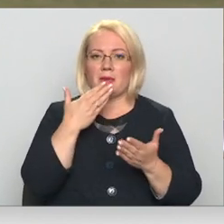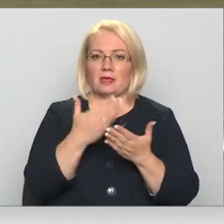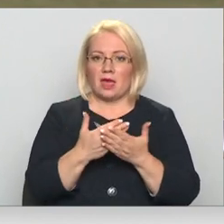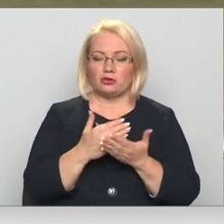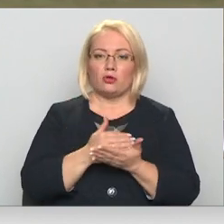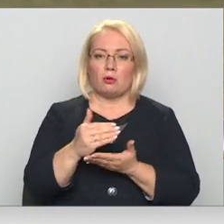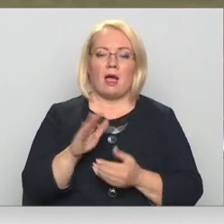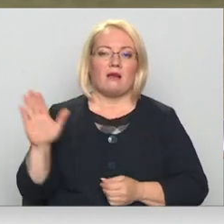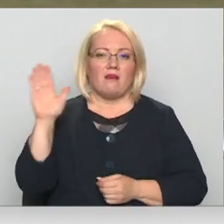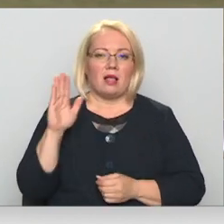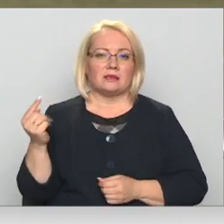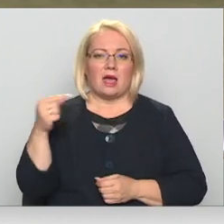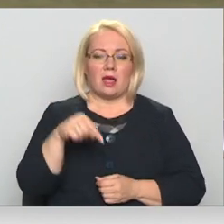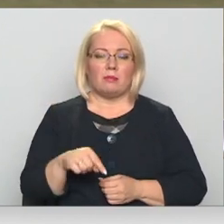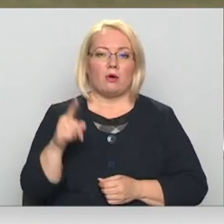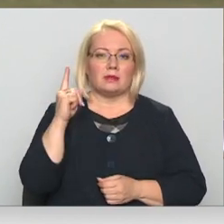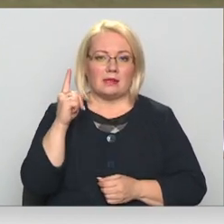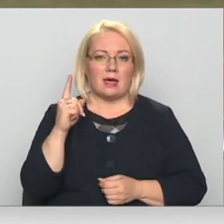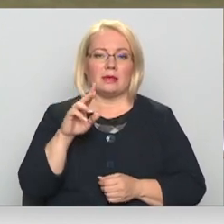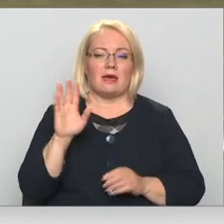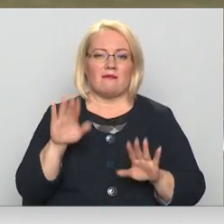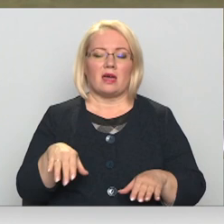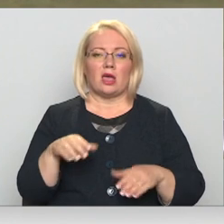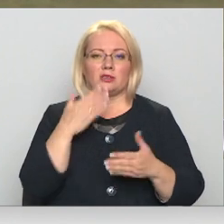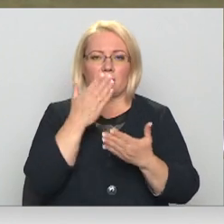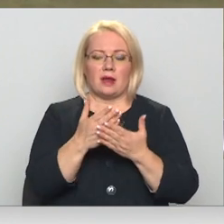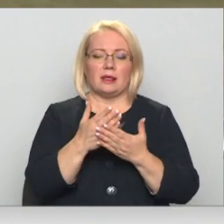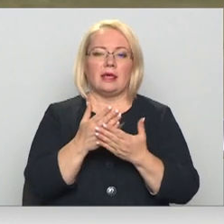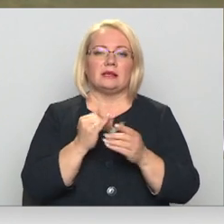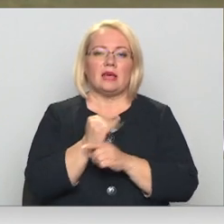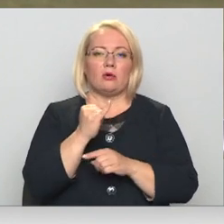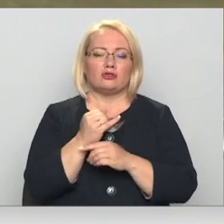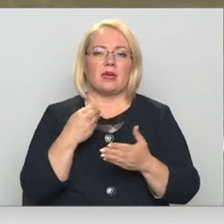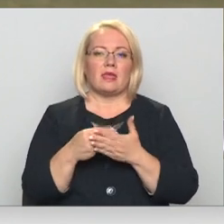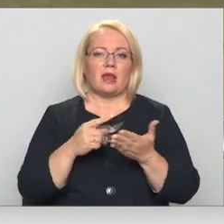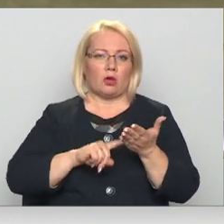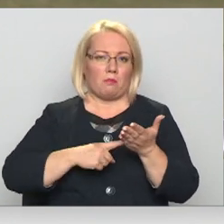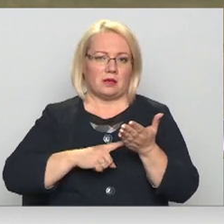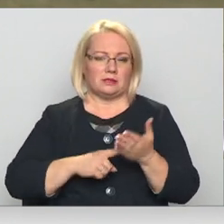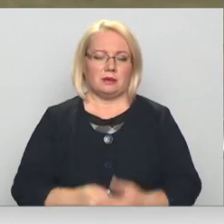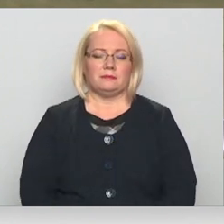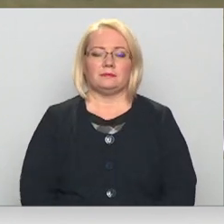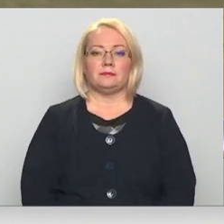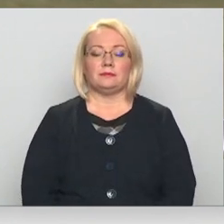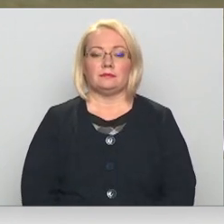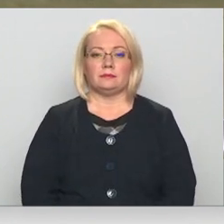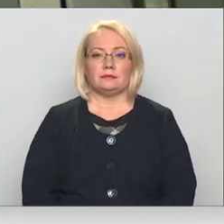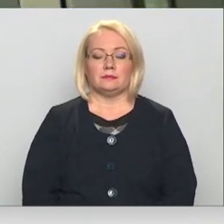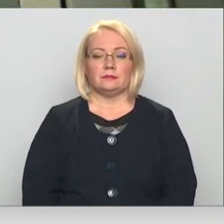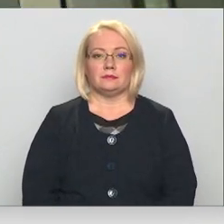turpmāk valstī tiks ielaist tikai tad, ja spējas uzrādīt ceļošanai derīgu pasi. Plašāk par to stāsta Kārlis Miksons.